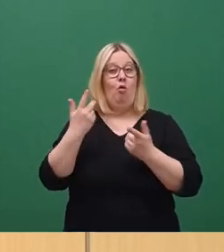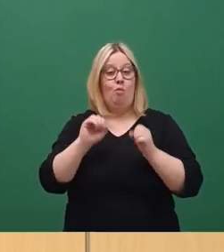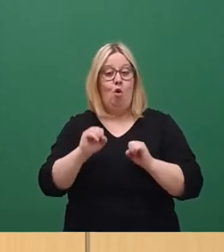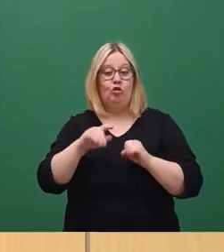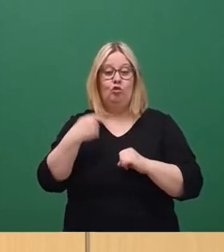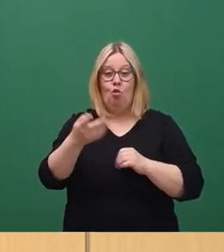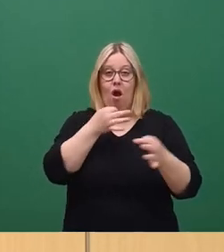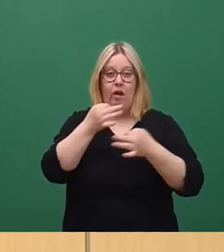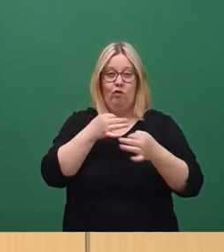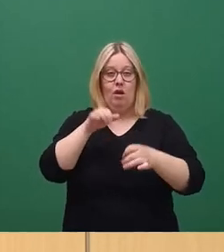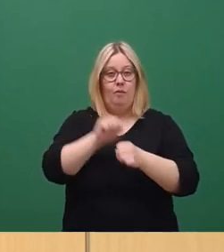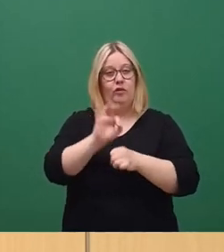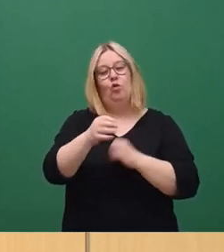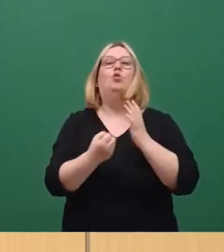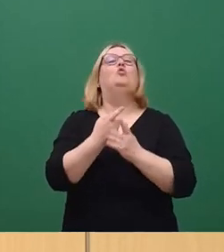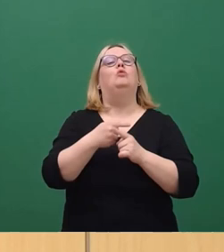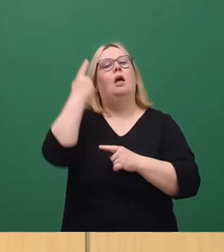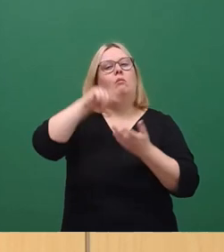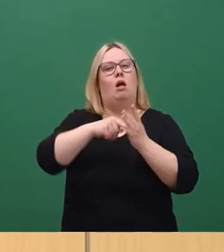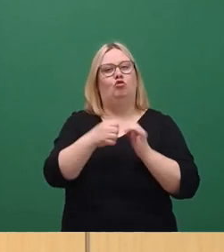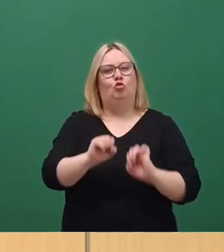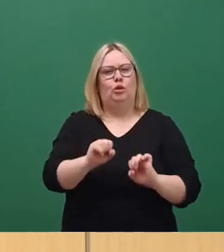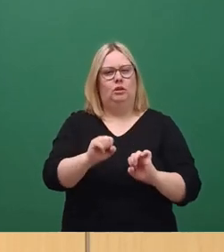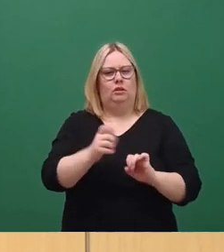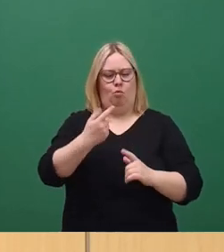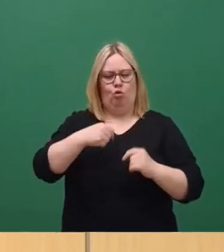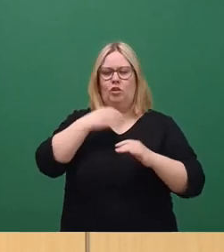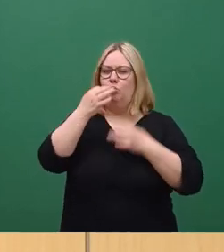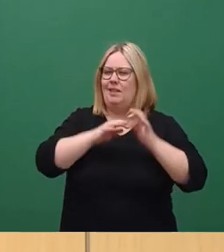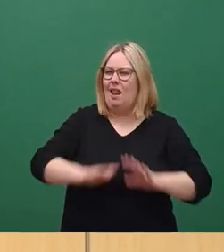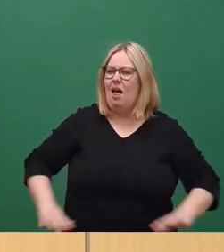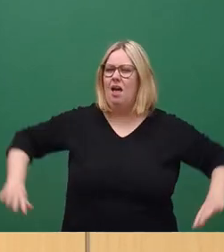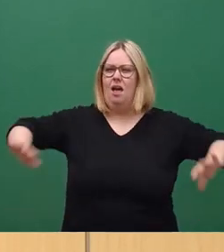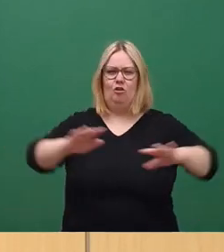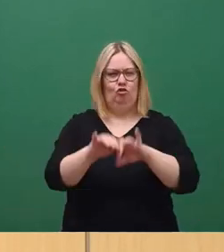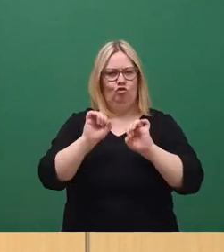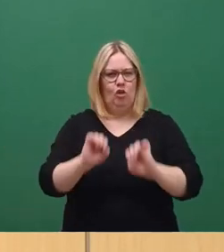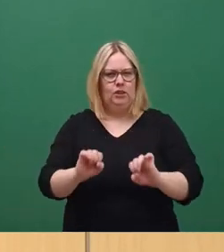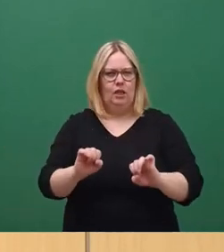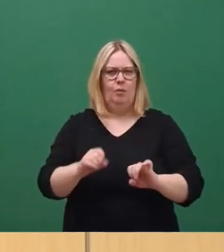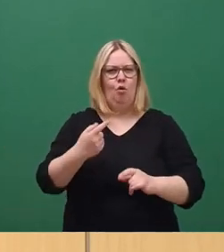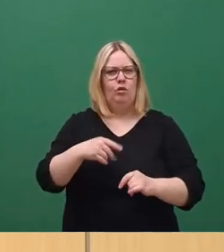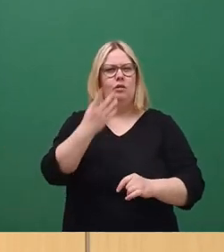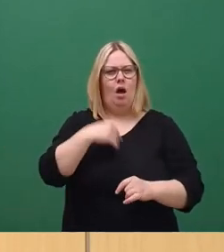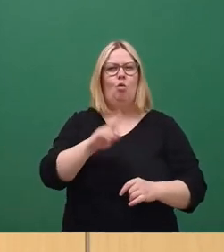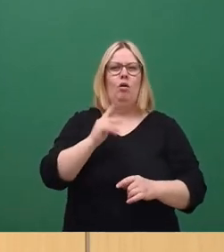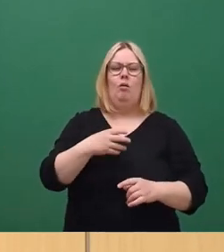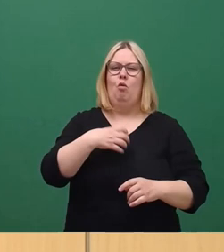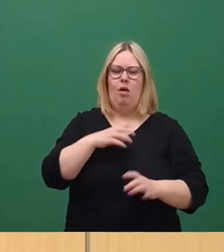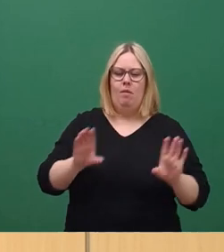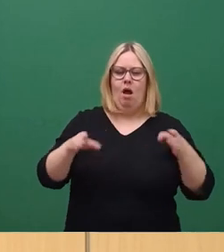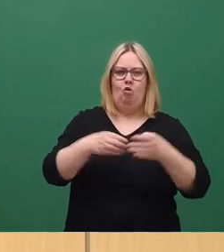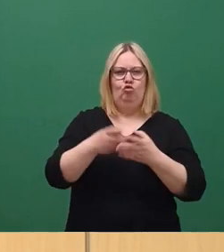Anfragen des Amtes für Kultur- und Denkmalschutz so unter Schutzstellung ganzer Ensembles im Stadtgebiet nur noch mit Zustimmung des zuständigen Ausschusses oder